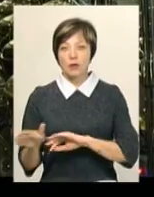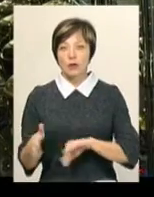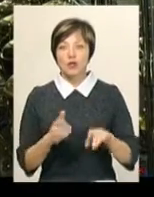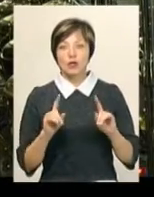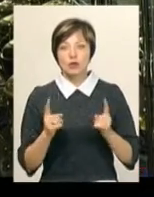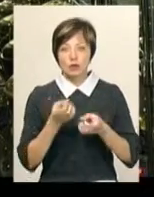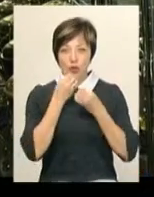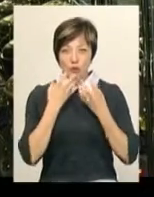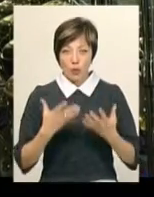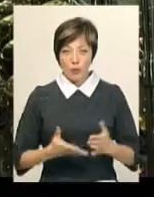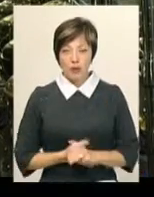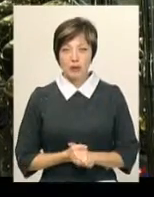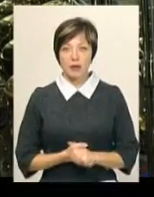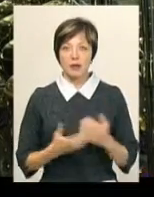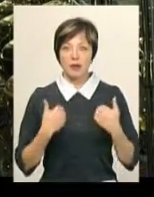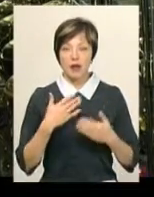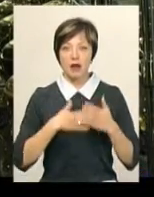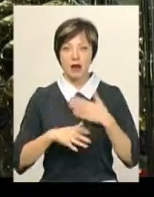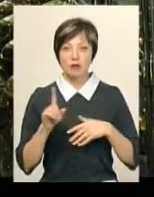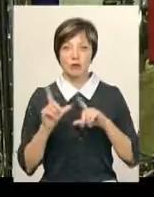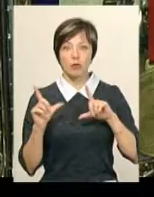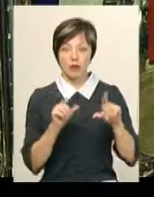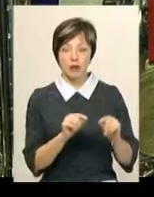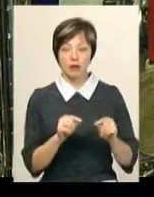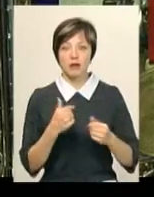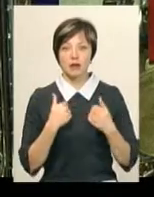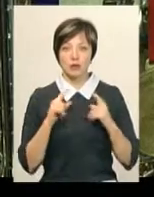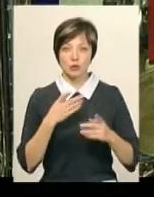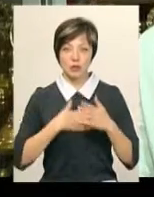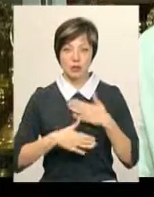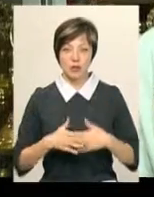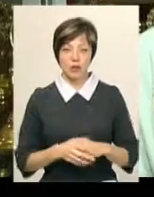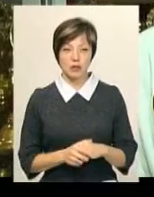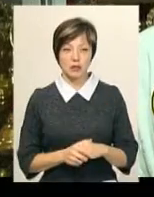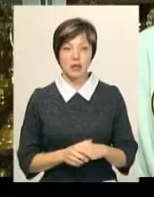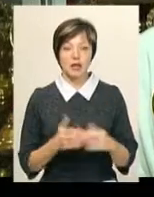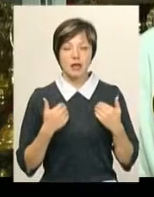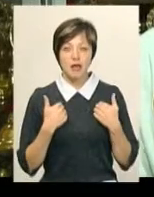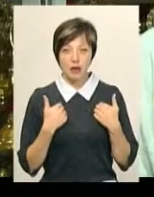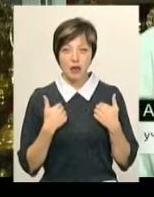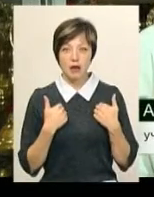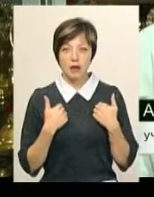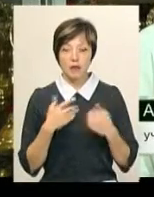добре. Я радий, що поїхав туди. Я дуже задоволений. Я провів